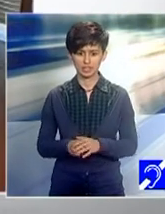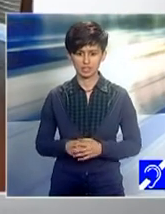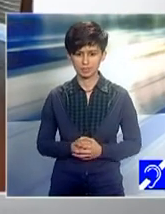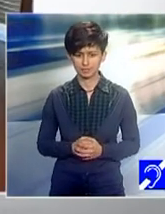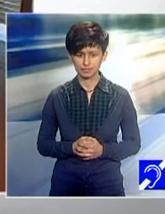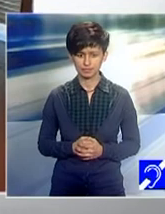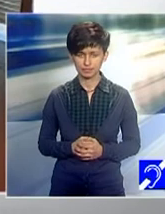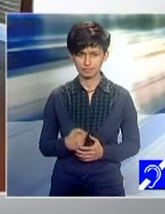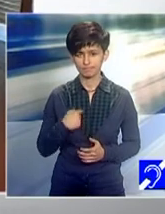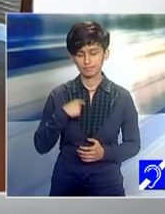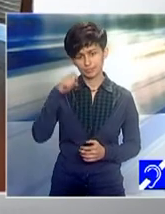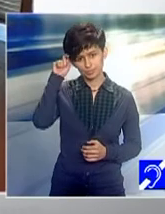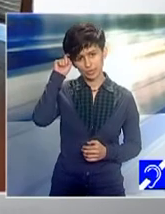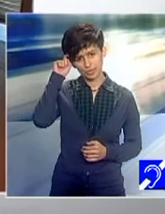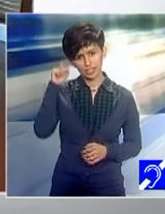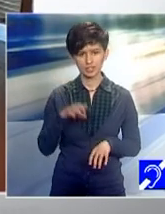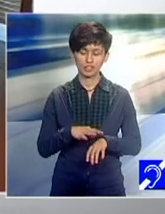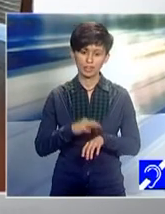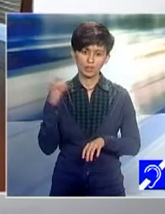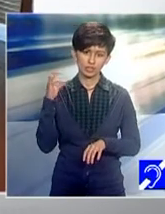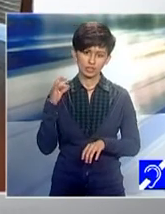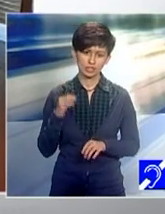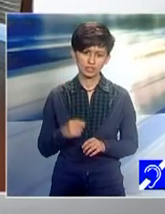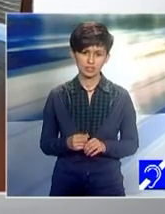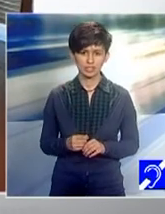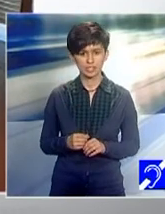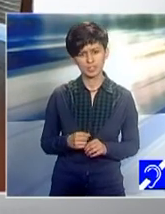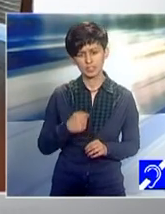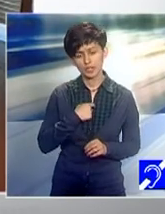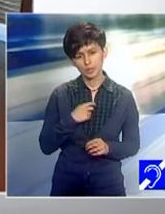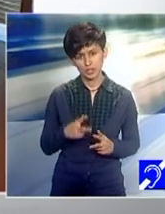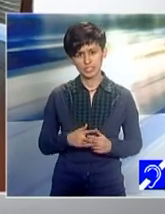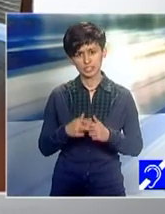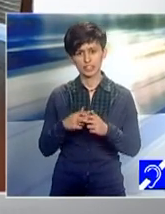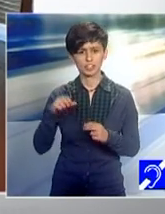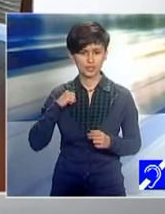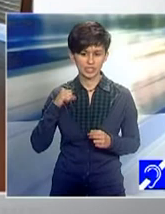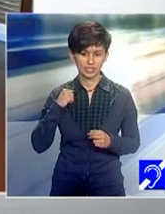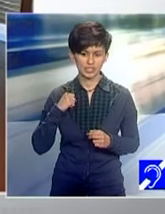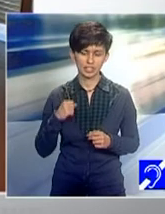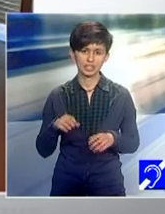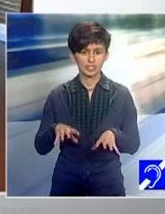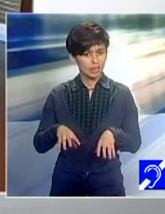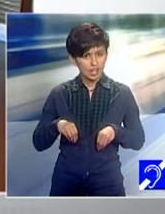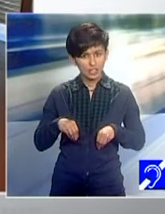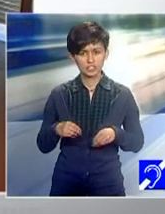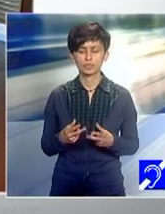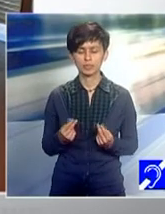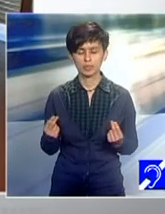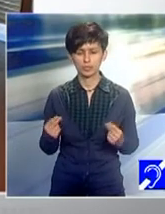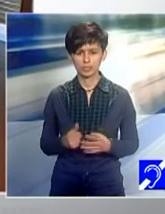o inițiativă de genul ăsta ar putea să-i ajute pe tineri să fie mai toleranți și mai